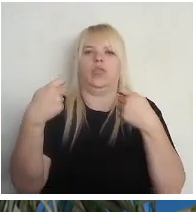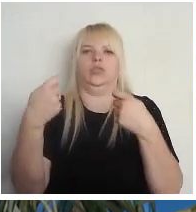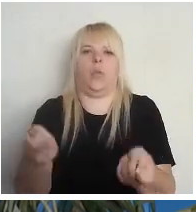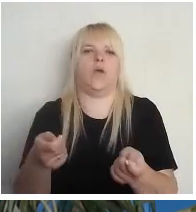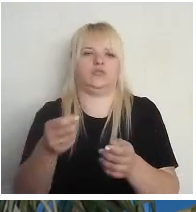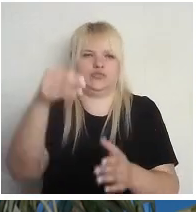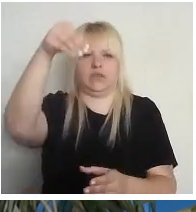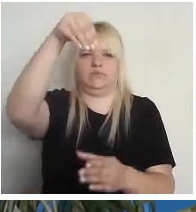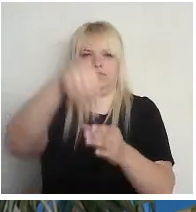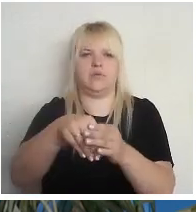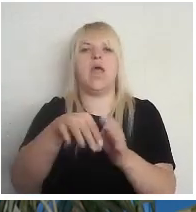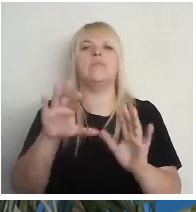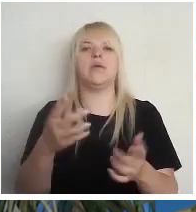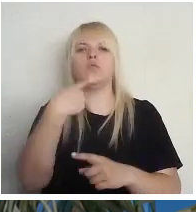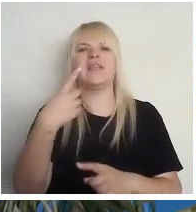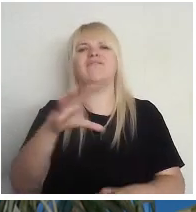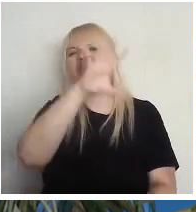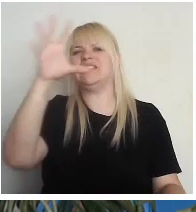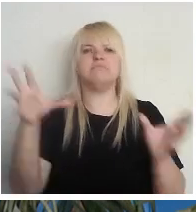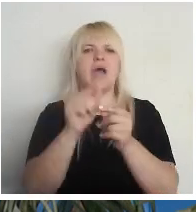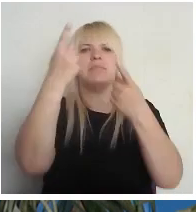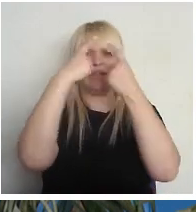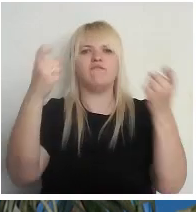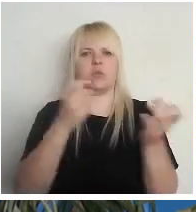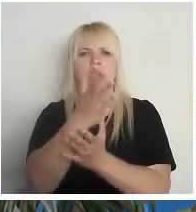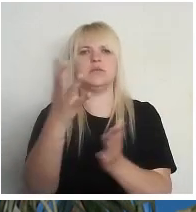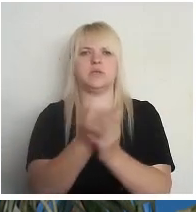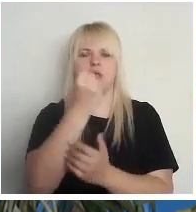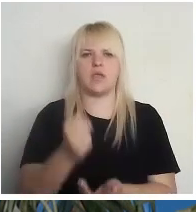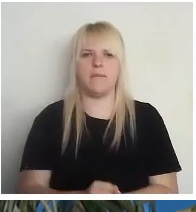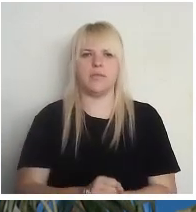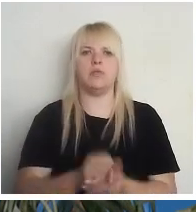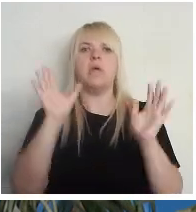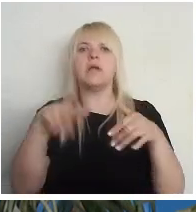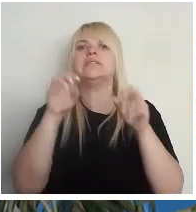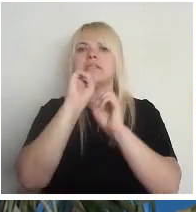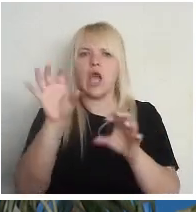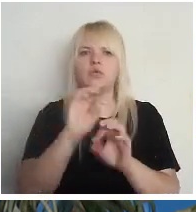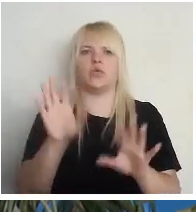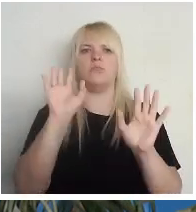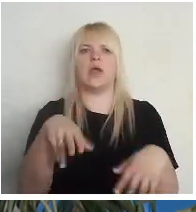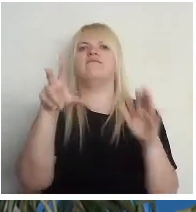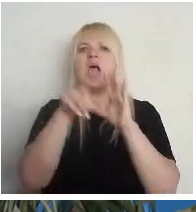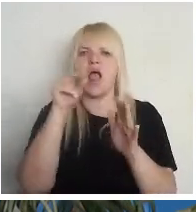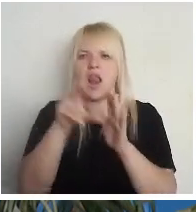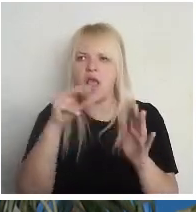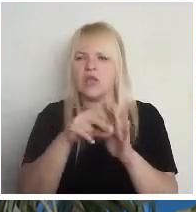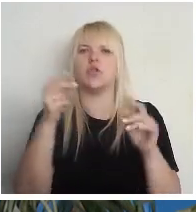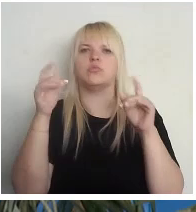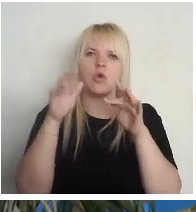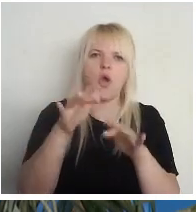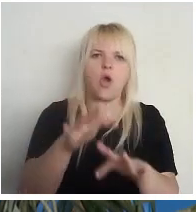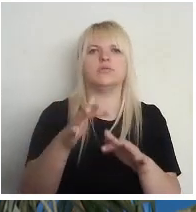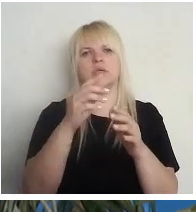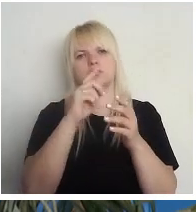noslēgums, ja mēs runājam vispār par informācijas pieejamību, skaidrojumu, par vēlēšanā, par procesu, par to,